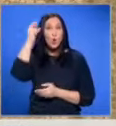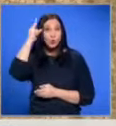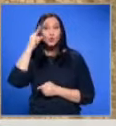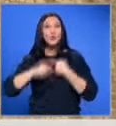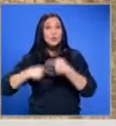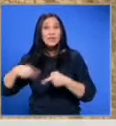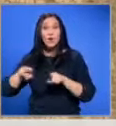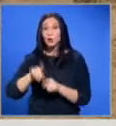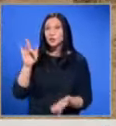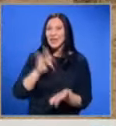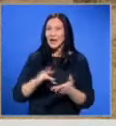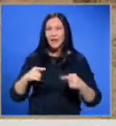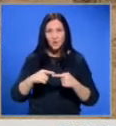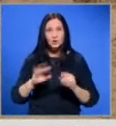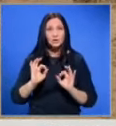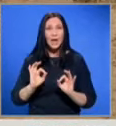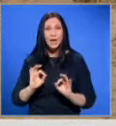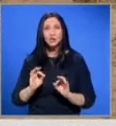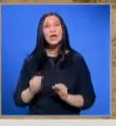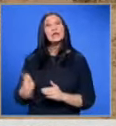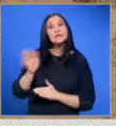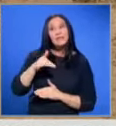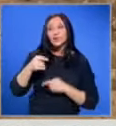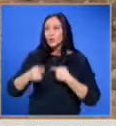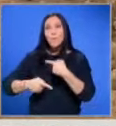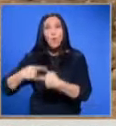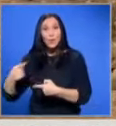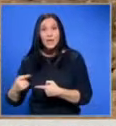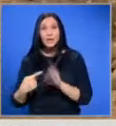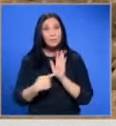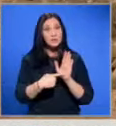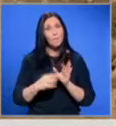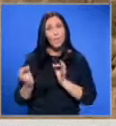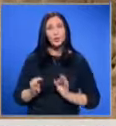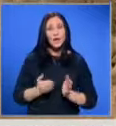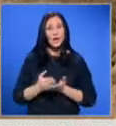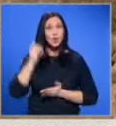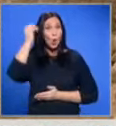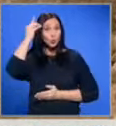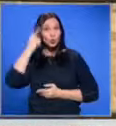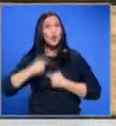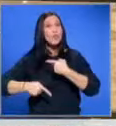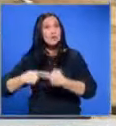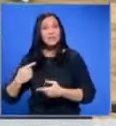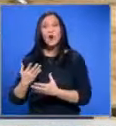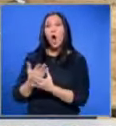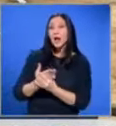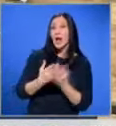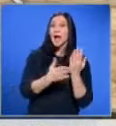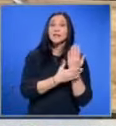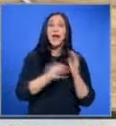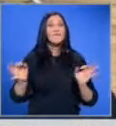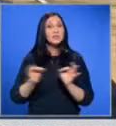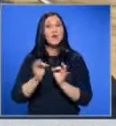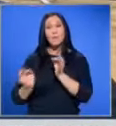централен фокус, така че пред едните поколения да представим по най-модерния начин културното ни наследство, ръка за ръка с фестивали и